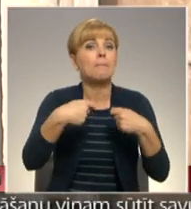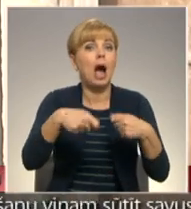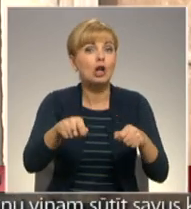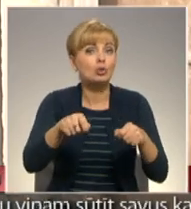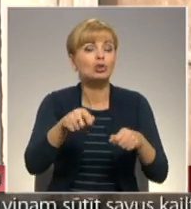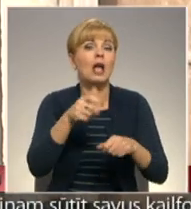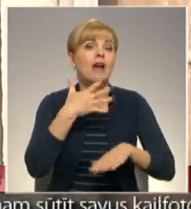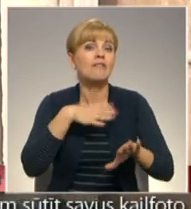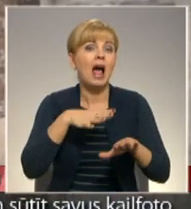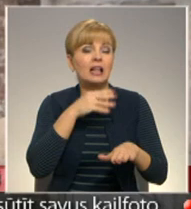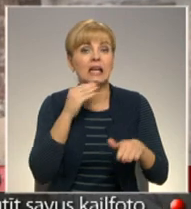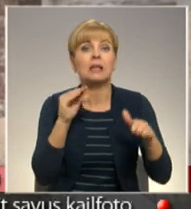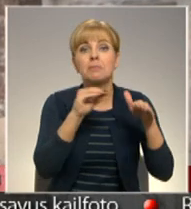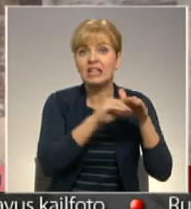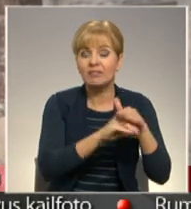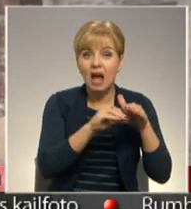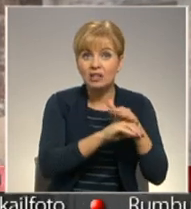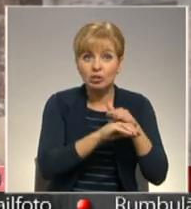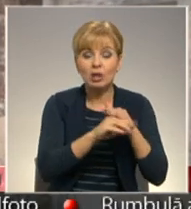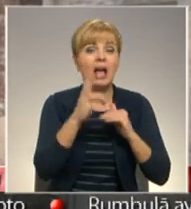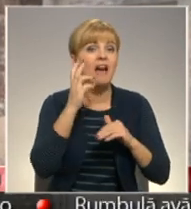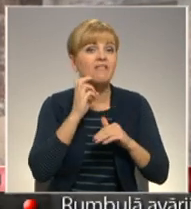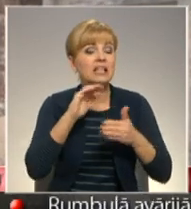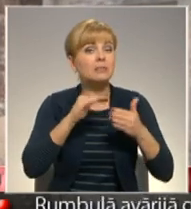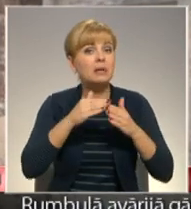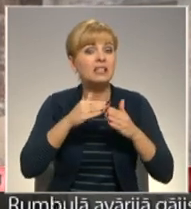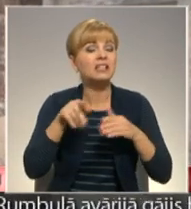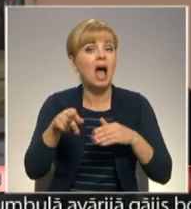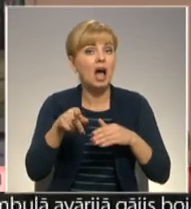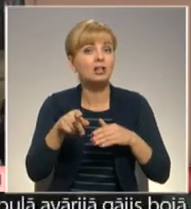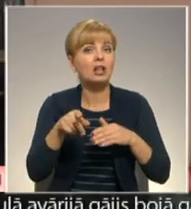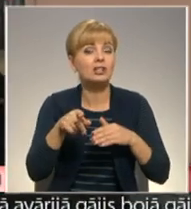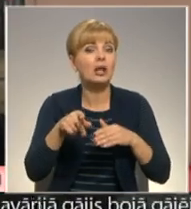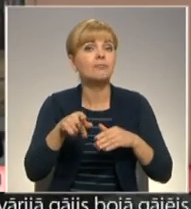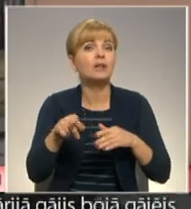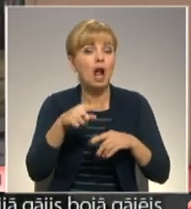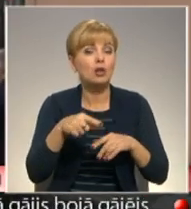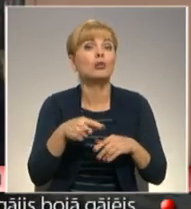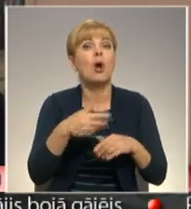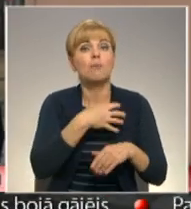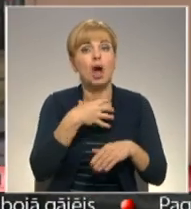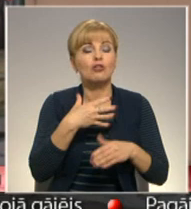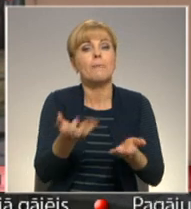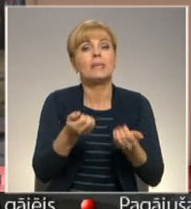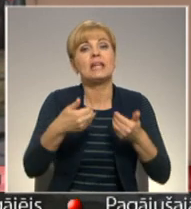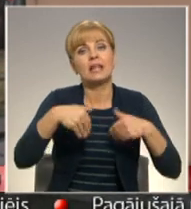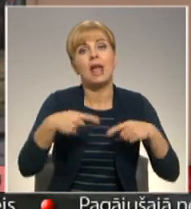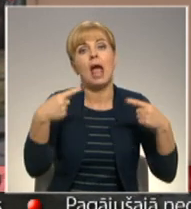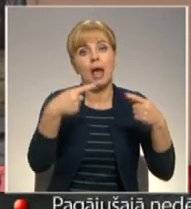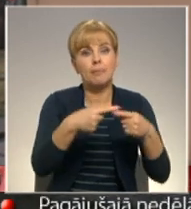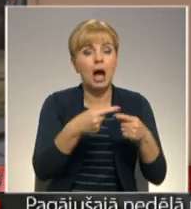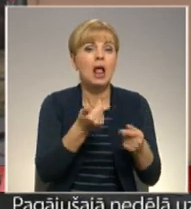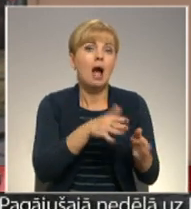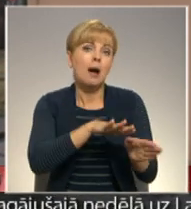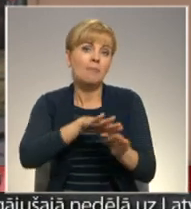arī to, kas vēlētos investēt vecpilsētas graustos, nav. Ventspils pašvaldībai nācās pieņemt strateģisku lēmumu – novirzīt līdzekļus